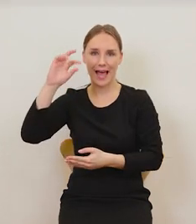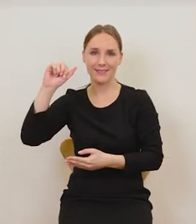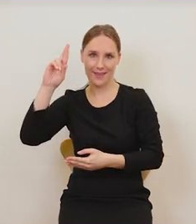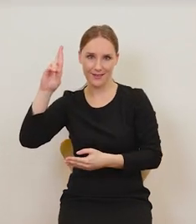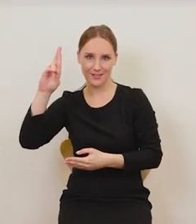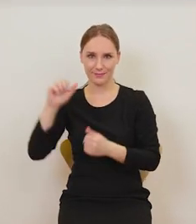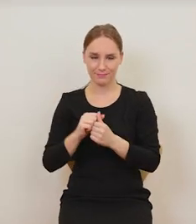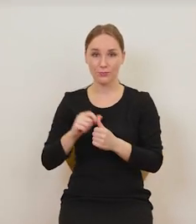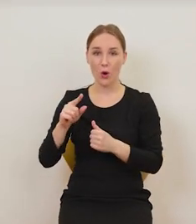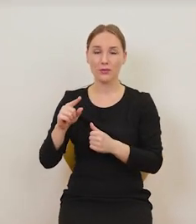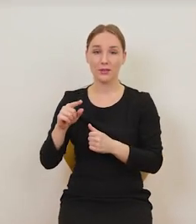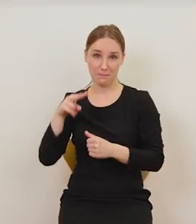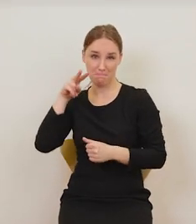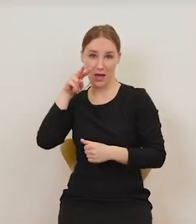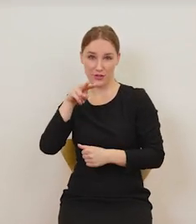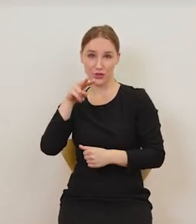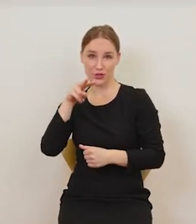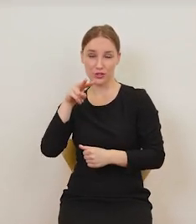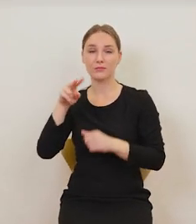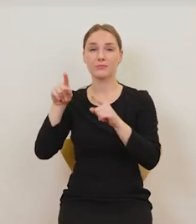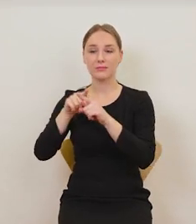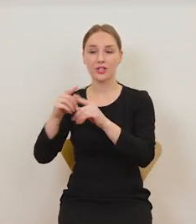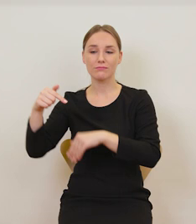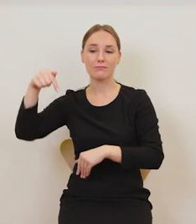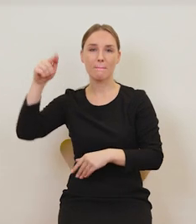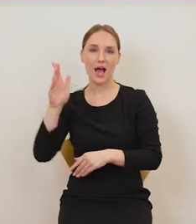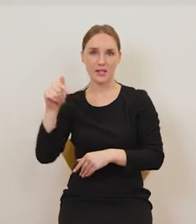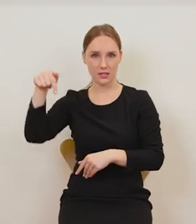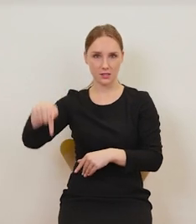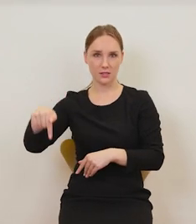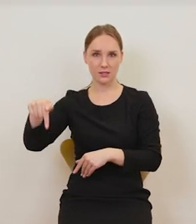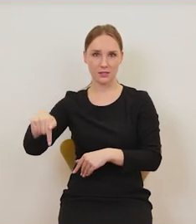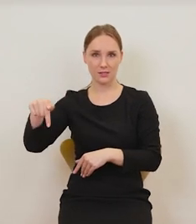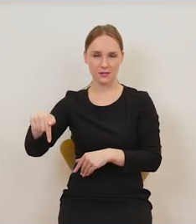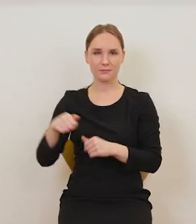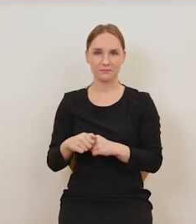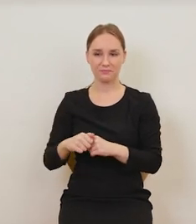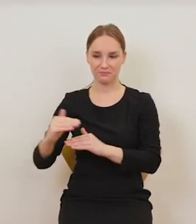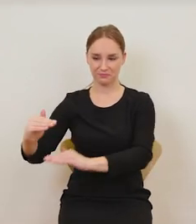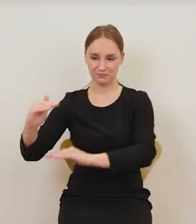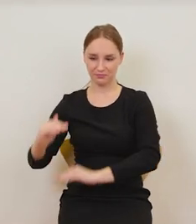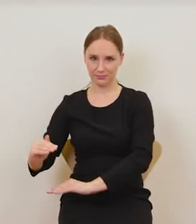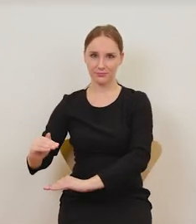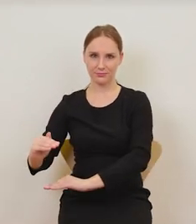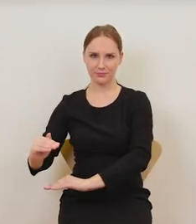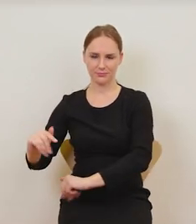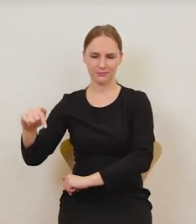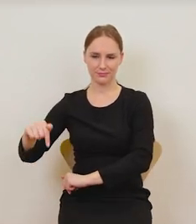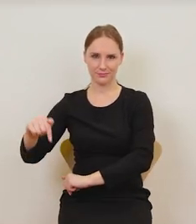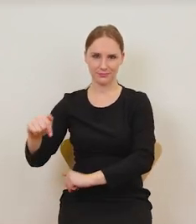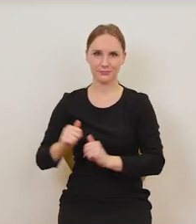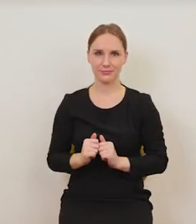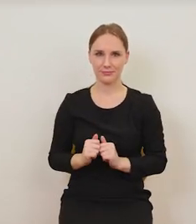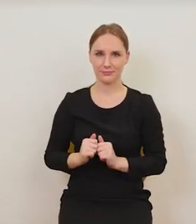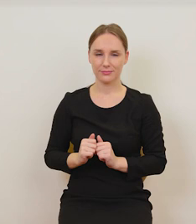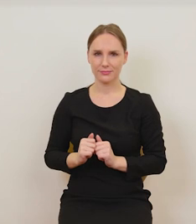Satyr patrzący na nas i pokazujący coś palcem. To, co znajduje się też dokładnie pod nim,